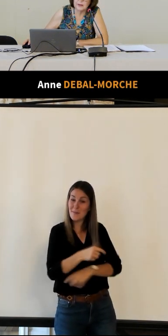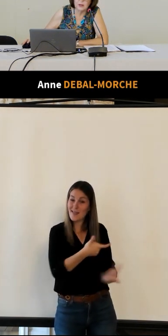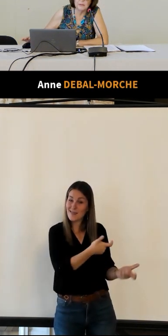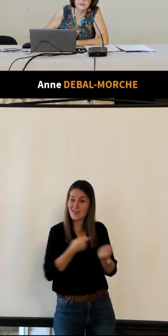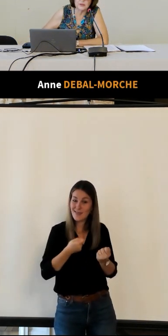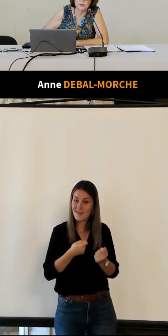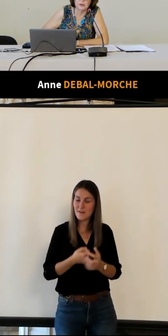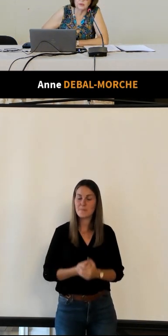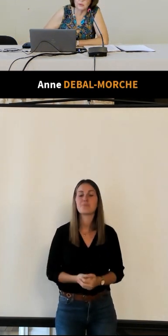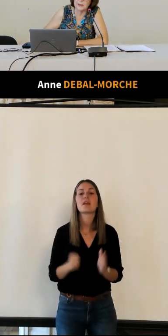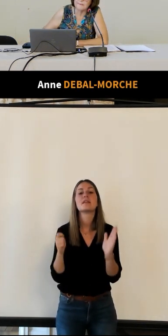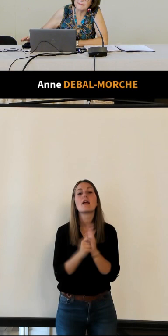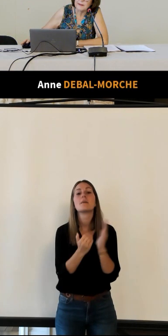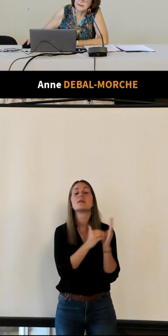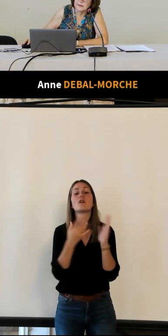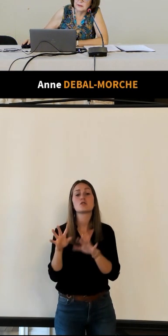en 1933